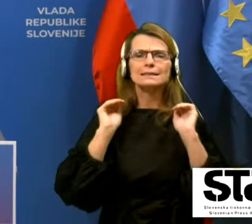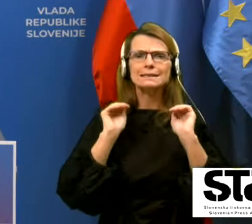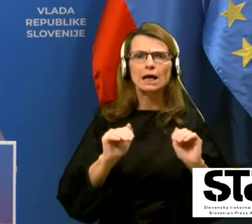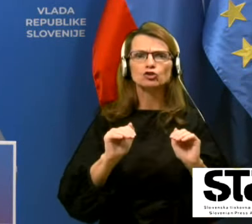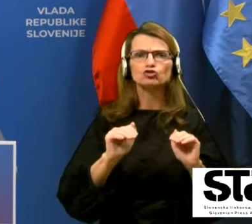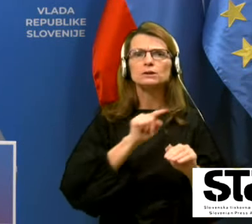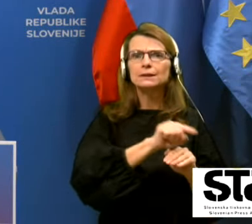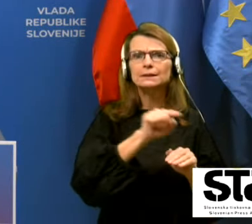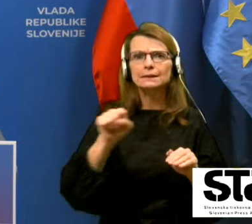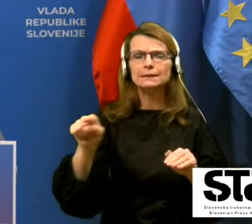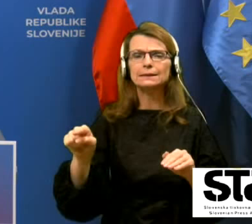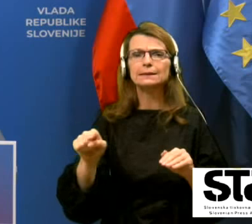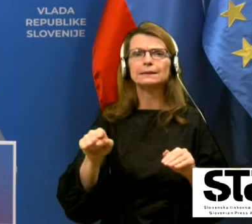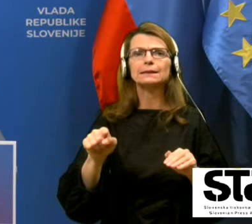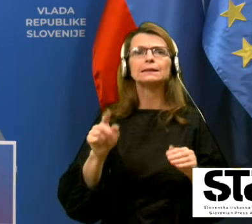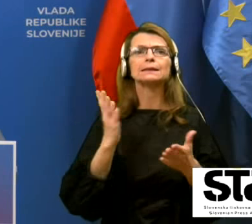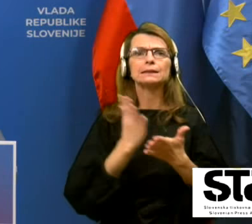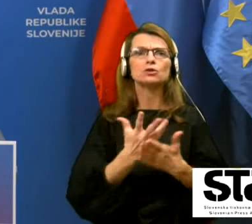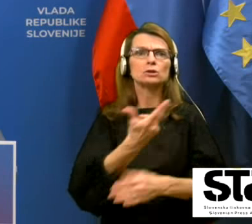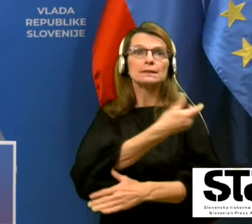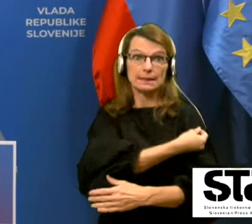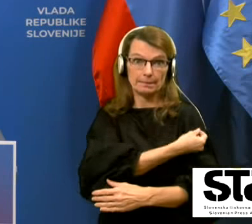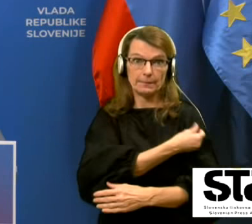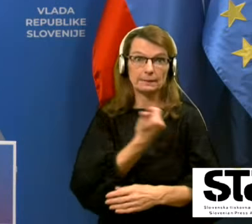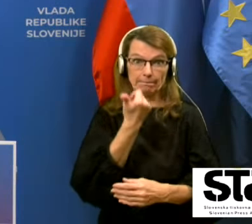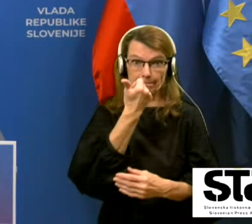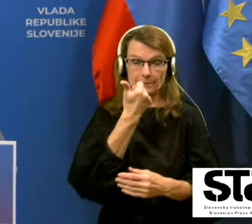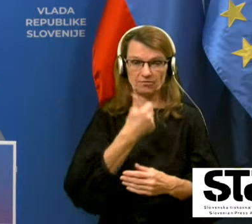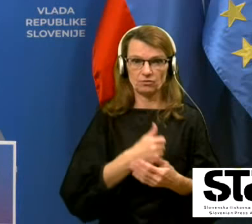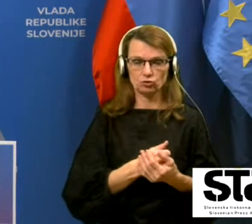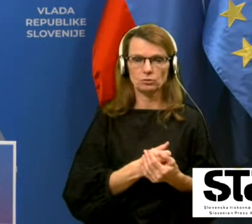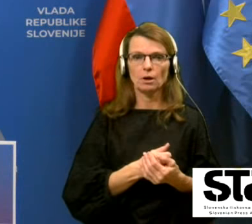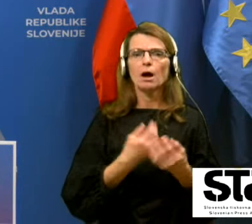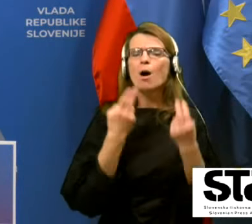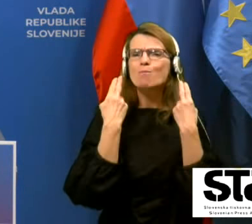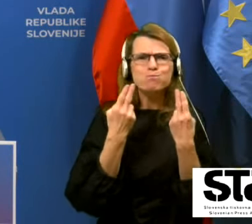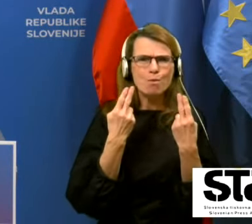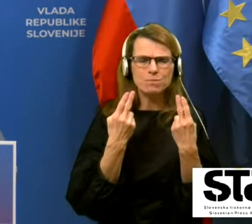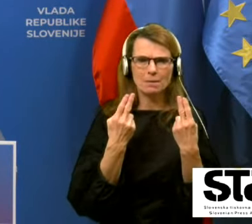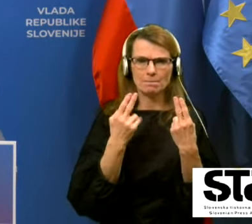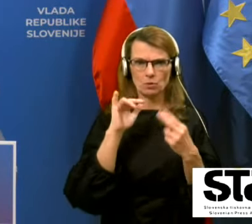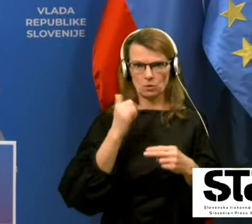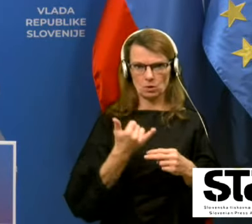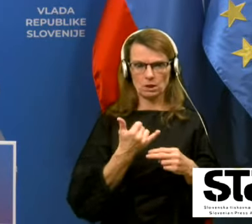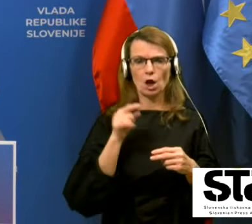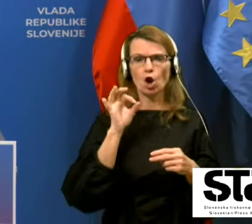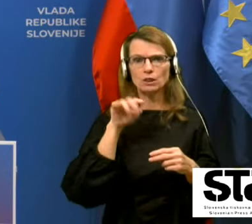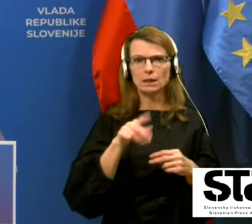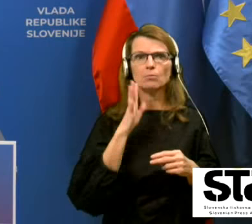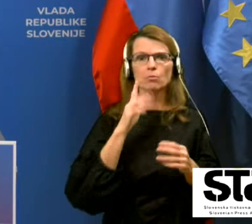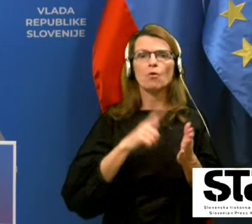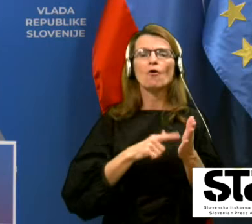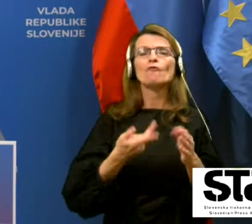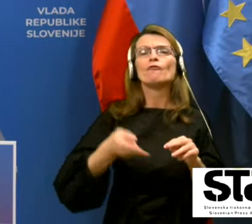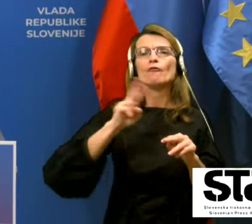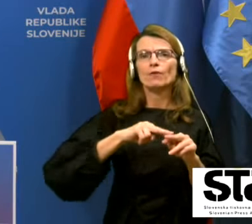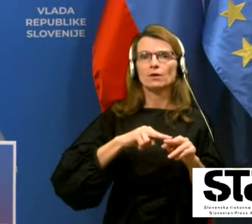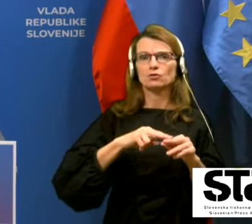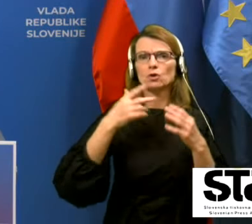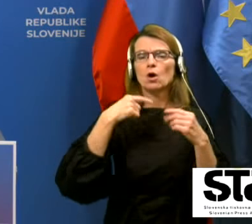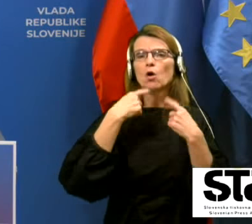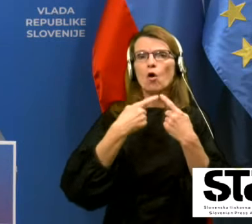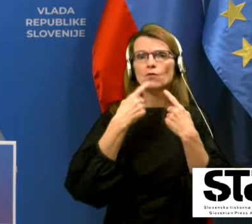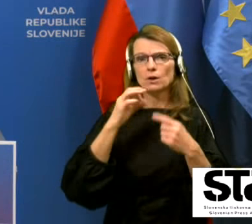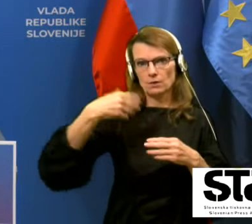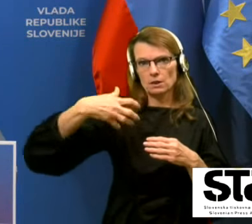ki so cepljeni. Pomembno je, in mislim, da bomo o tem govorili več v nadaljevanju,